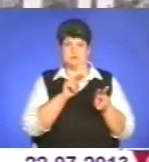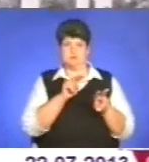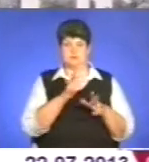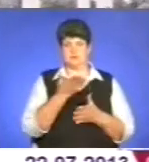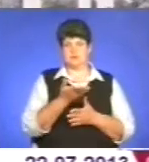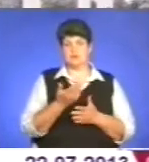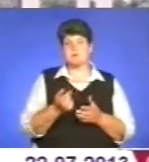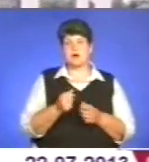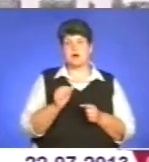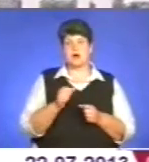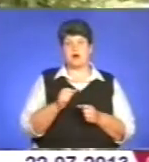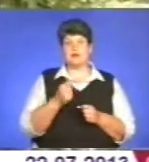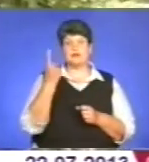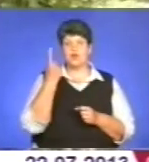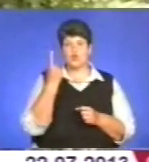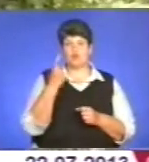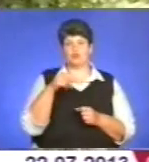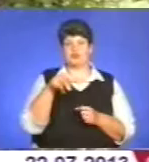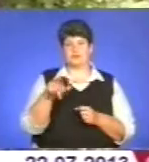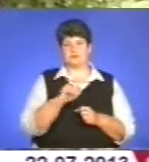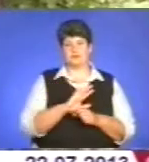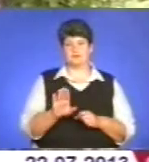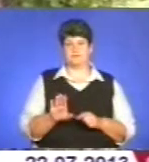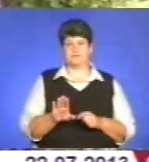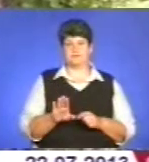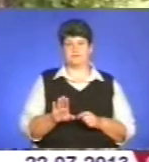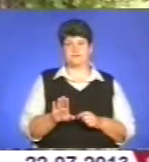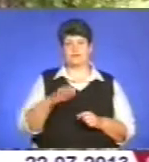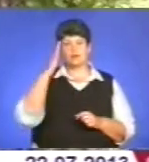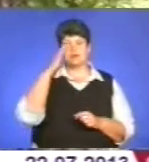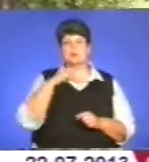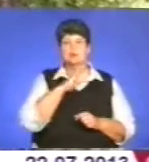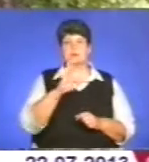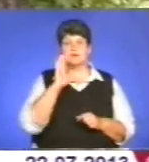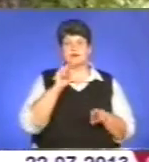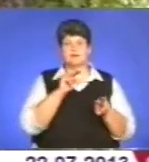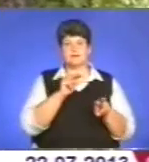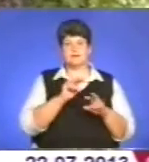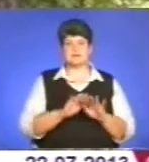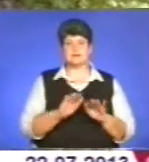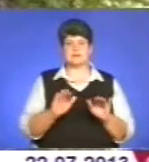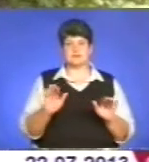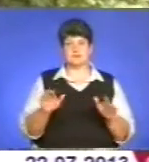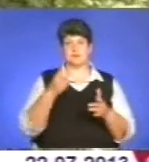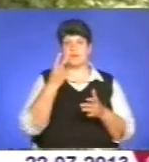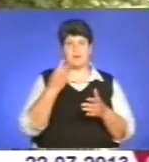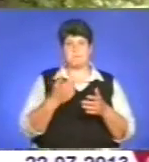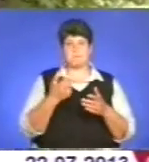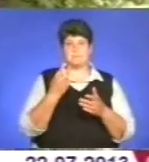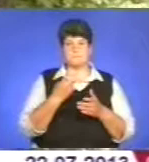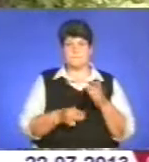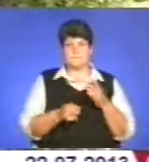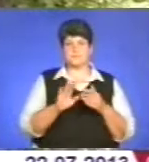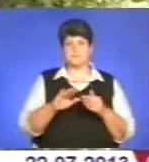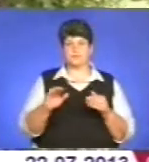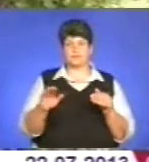ні в якому разі не йти самому. Щоб батьки дивилися за своїми дітьми, щоб вони не пропадали. Ну і